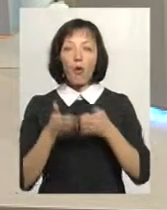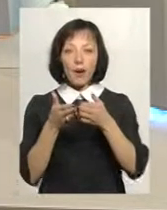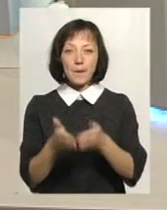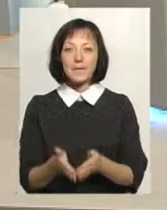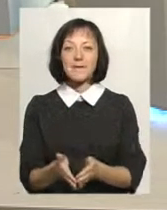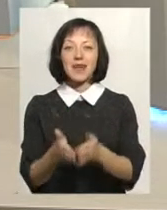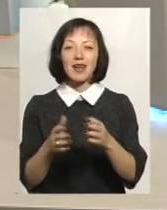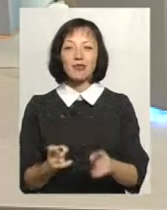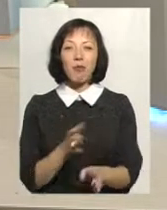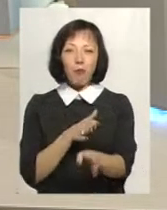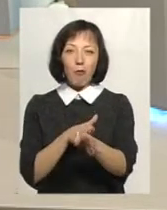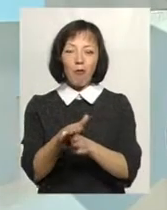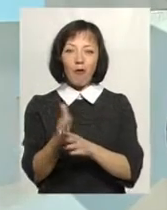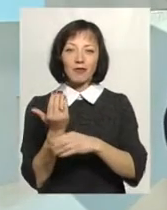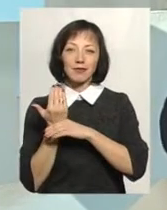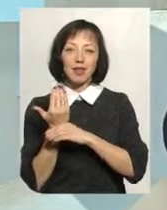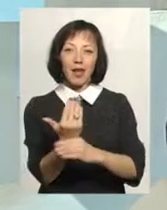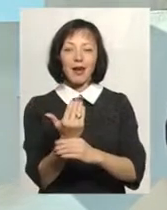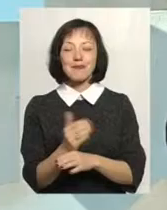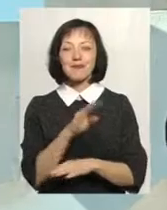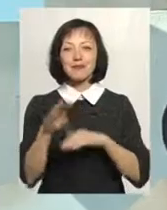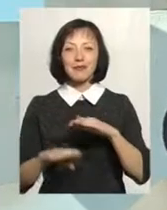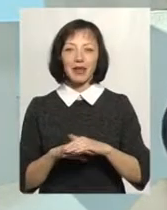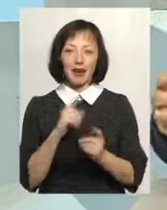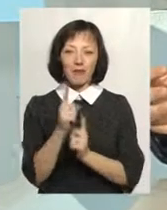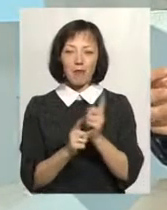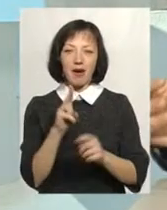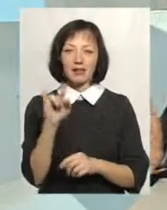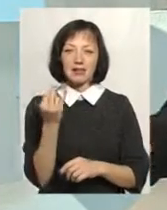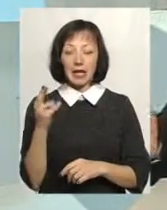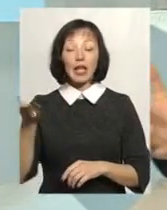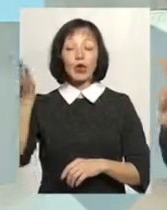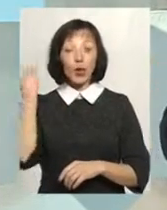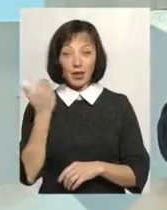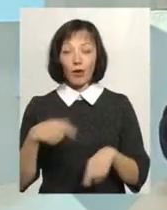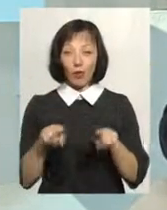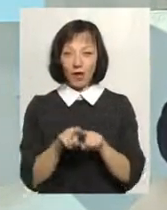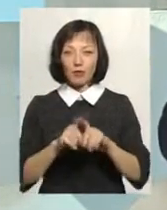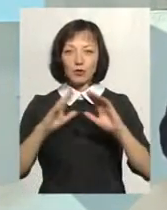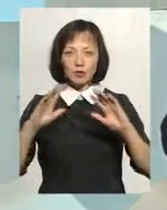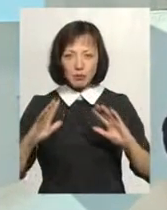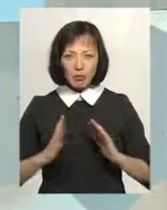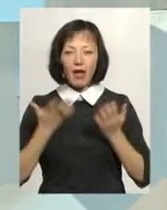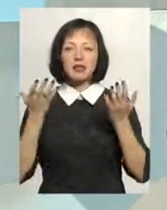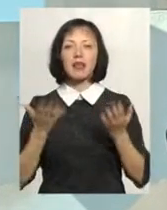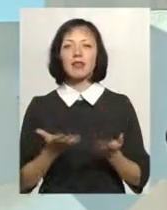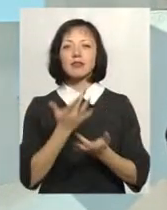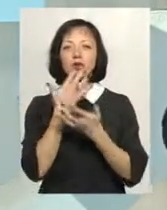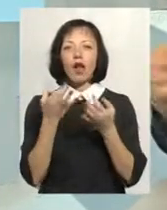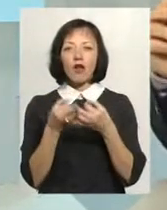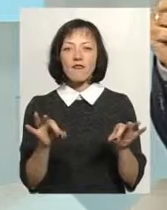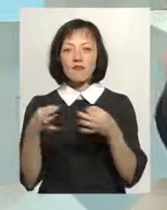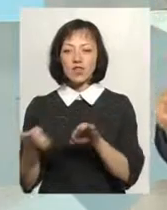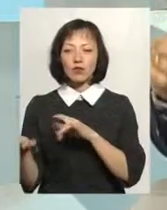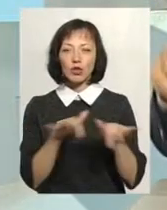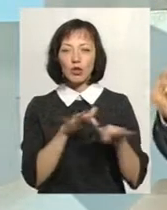повними вітрилами під вітром реформації. Власне, ось тоді, коли був такий сплеск національно-визвольних рухів,